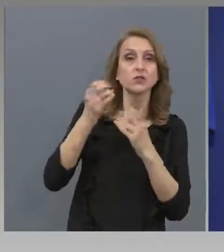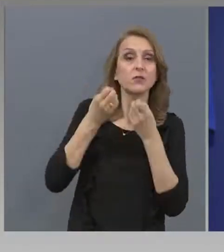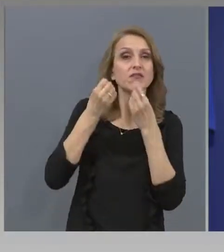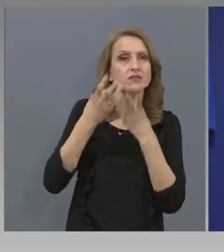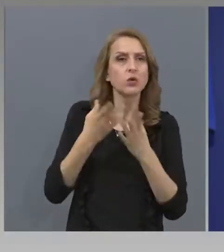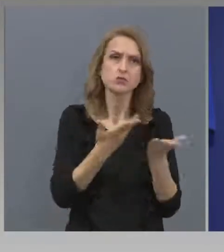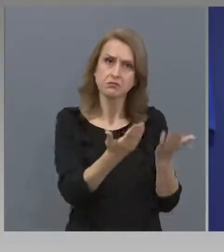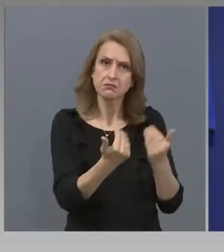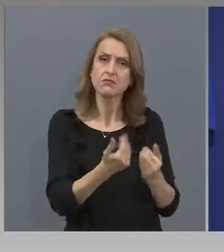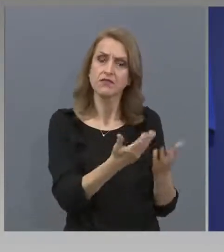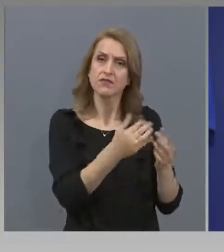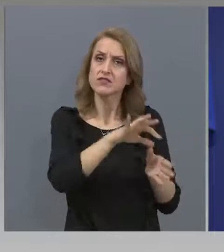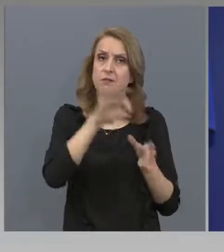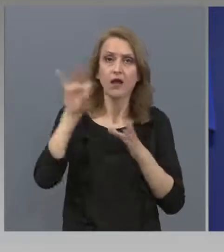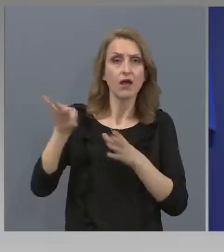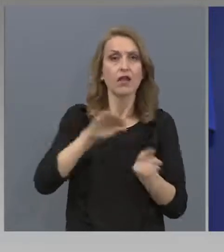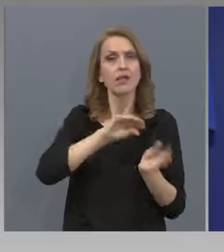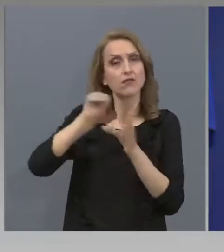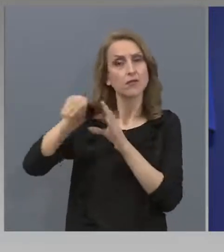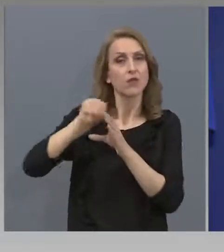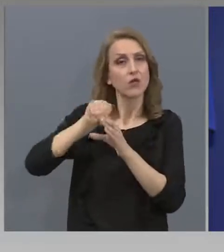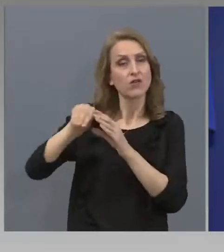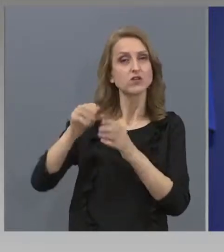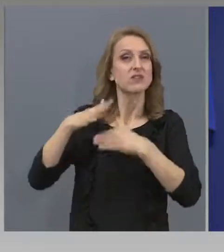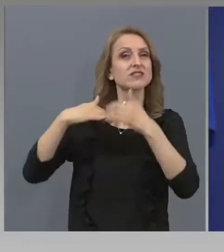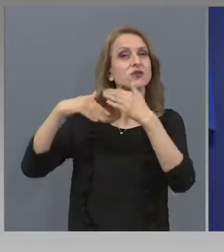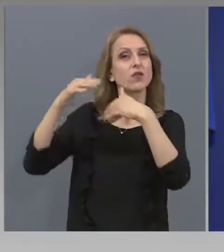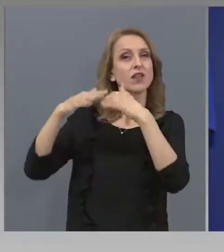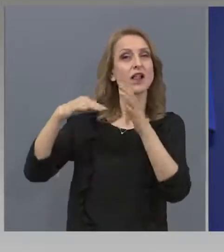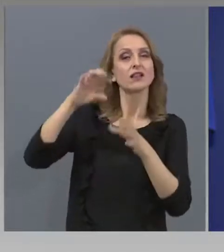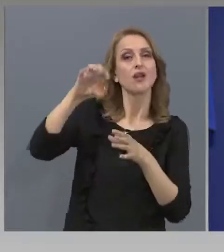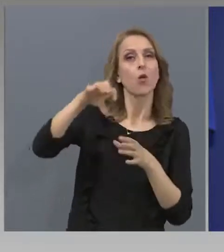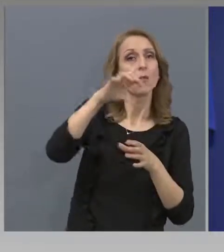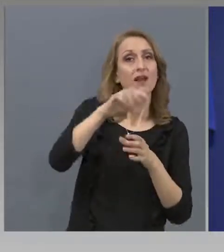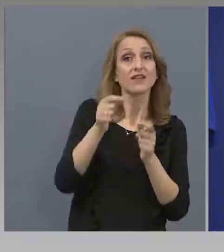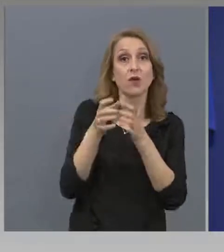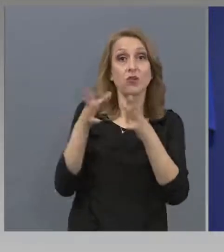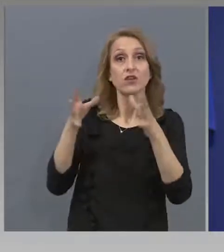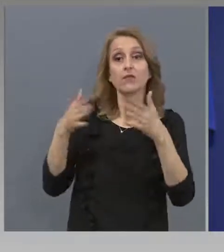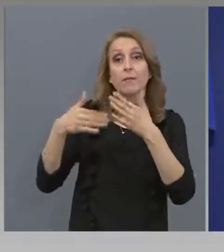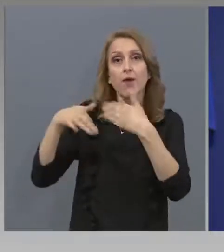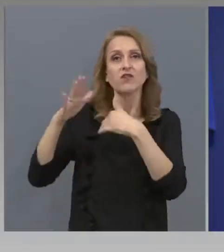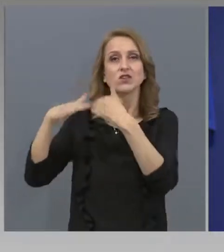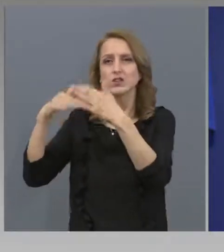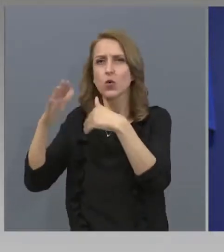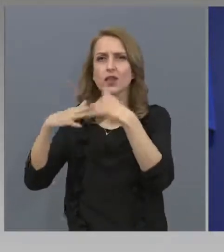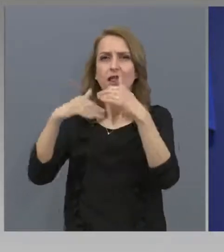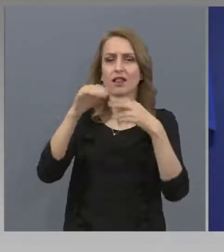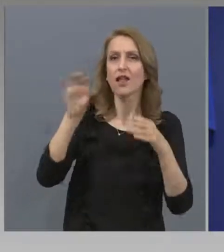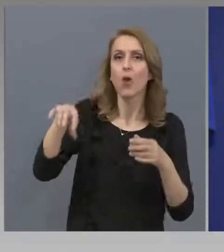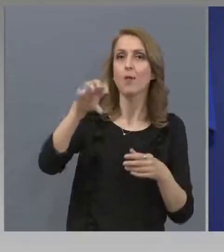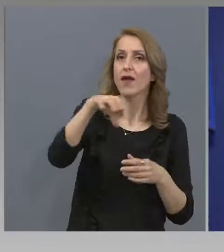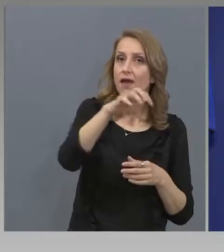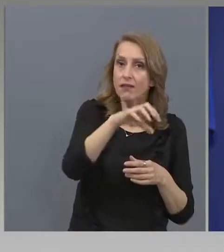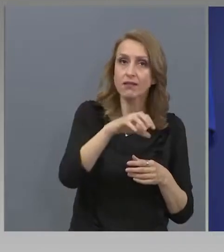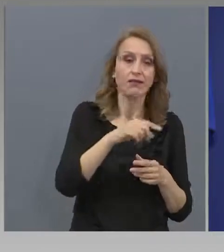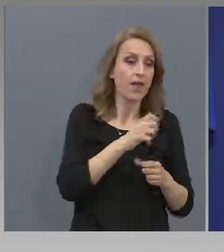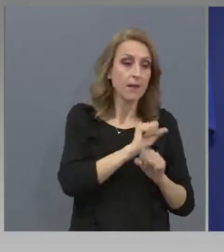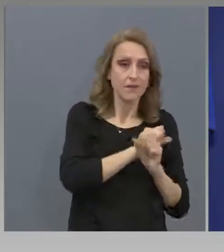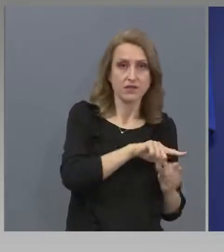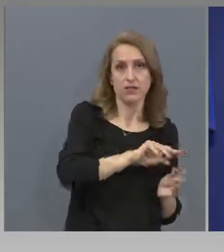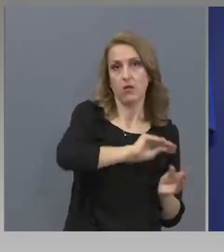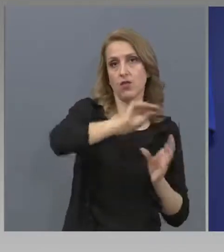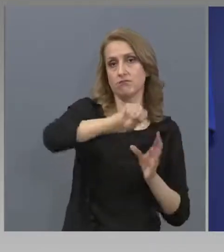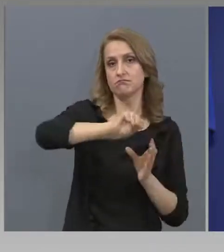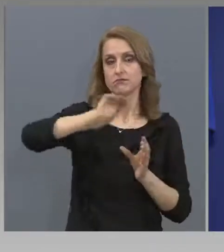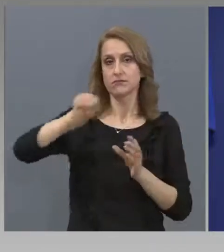назначаване на хора, за увеличаването на строителните обекти и разширяването на едиността в редица направления.